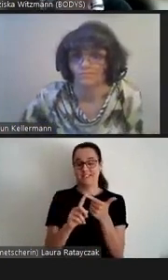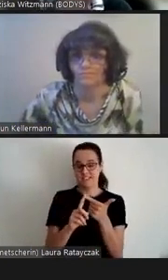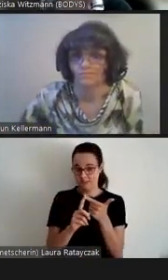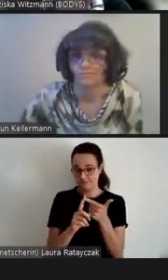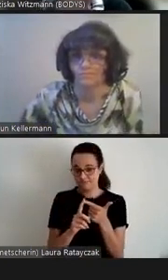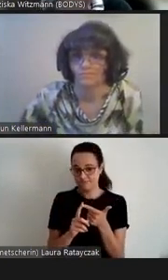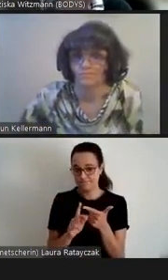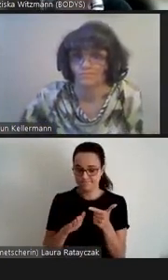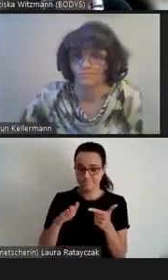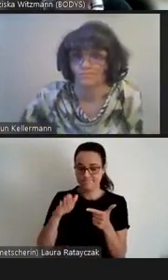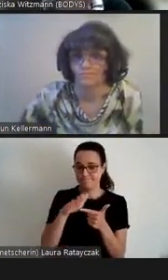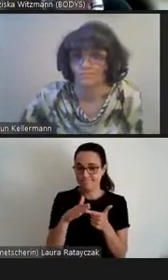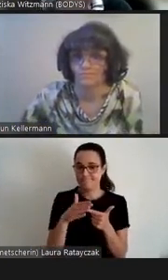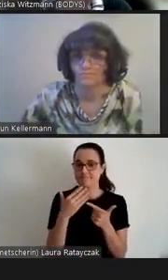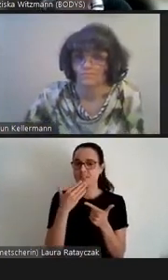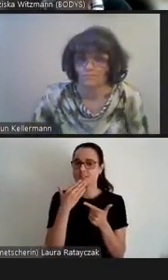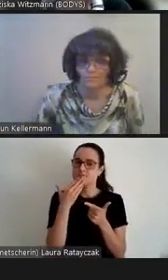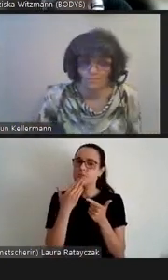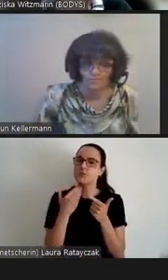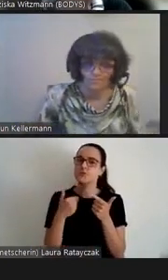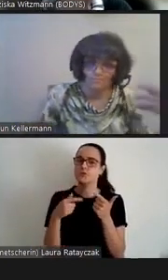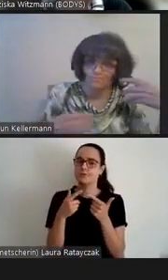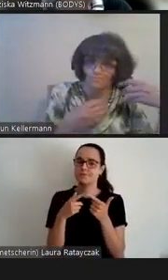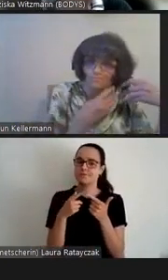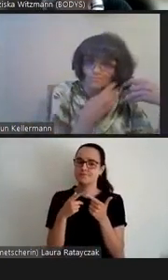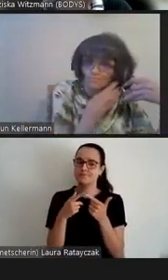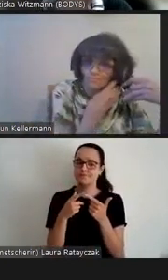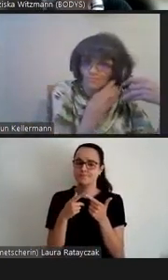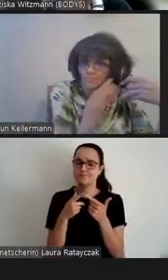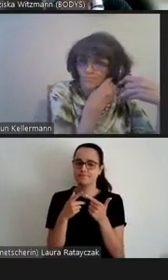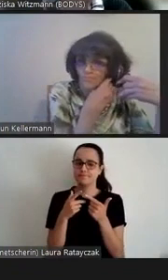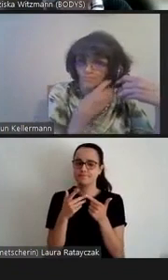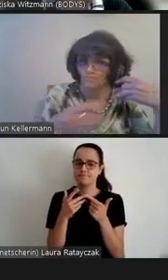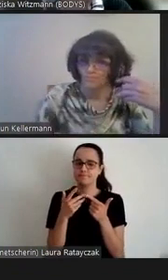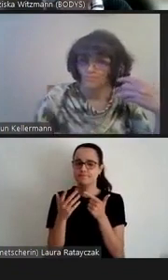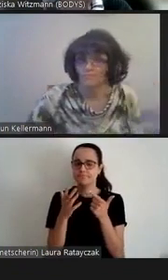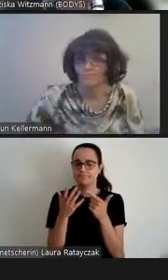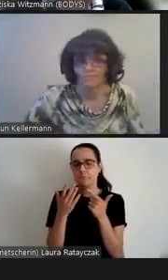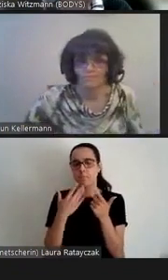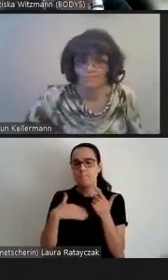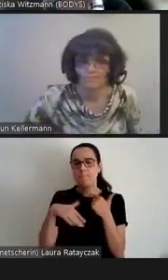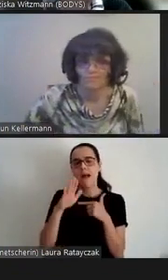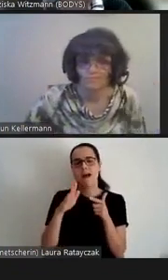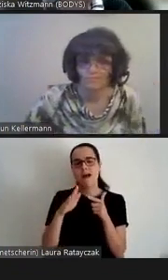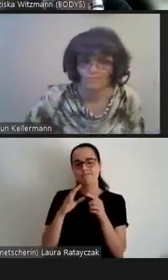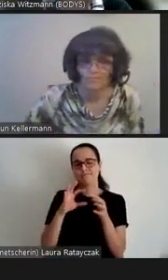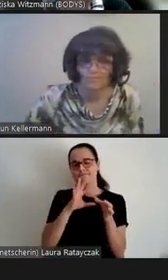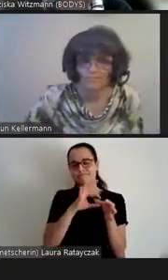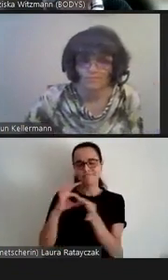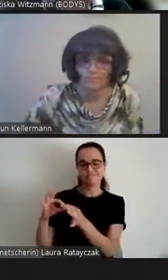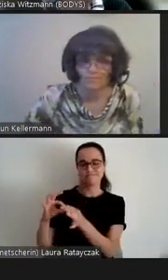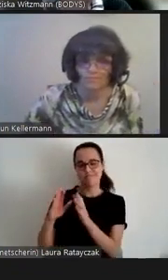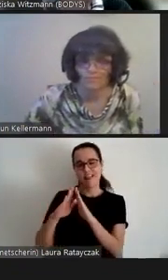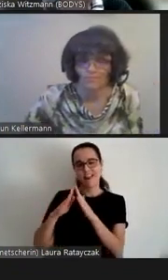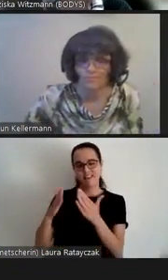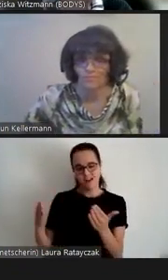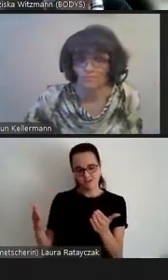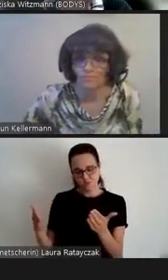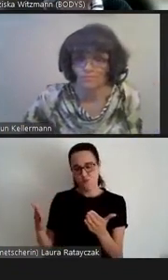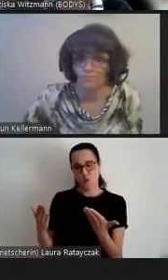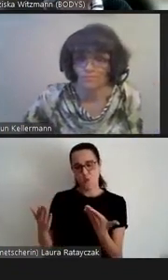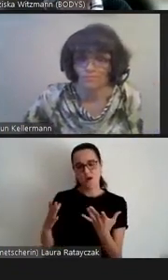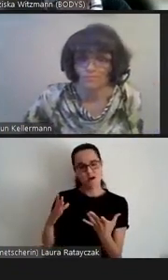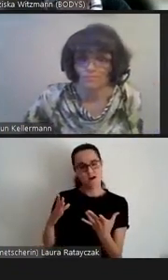ich dann etwas näher an die Literatur herangehen und Ihnen zeigen, wie man